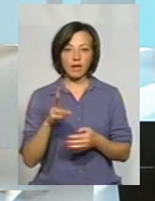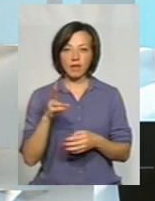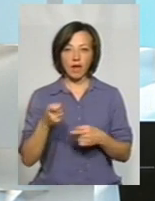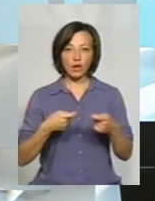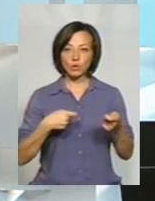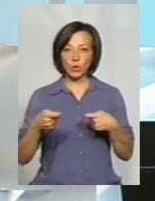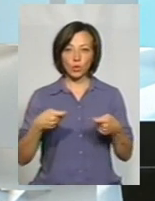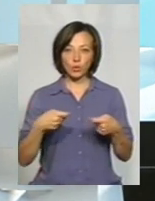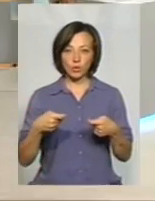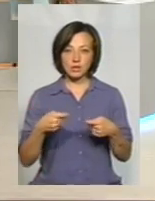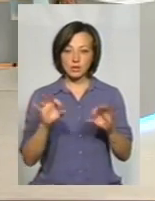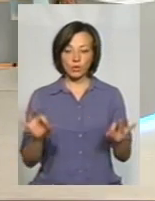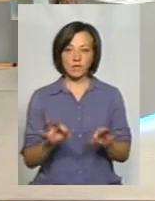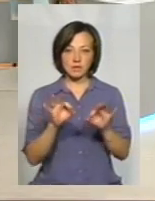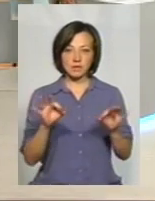торгуються.